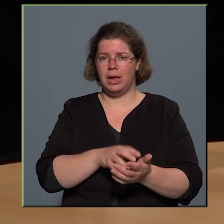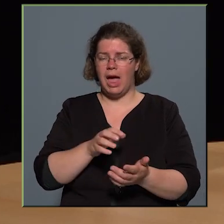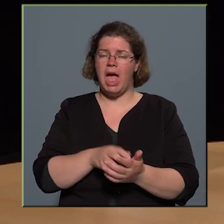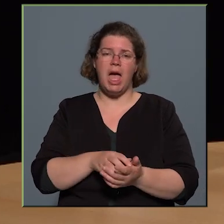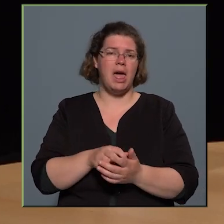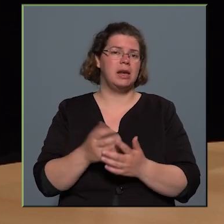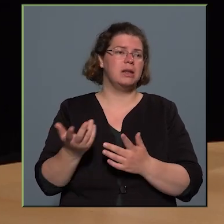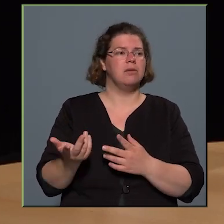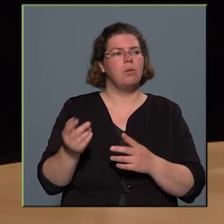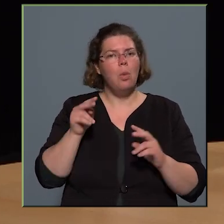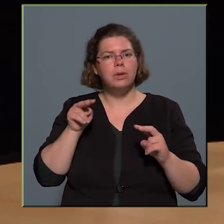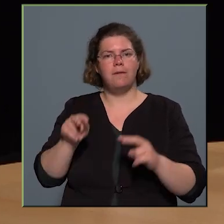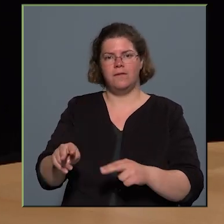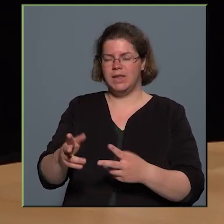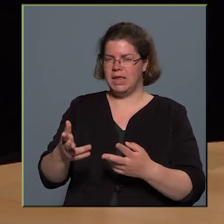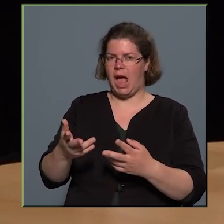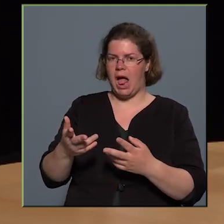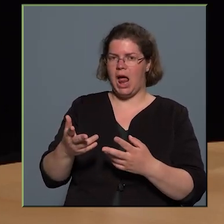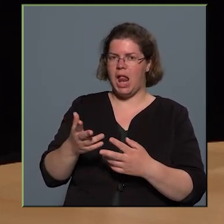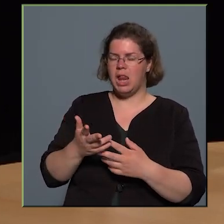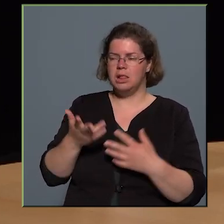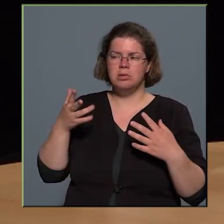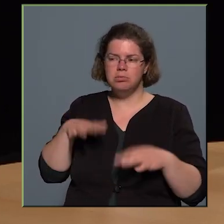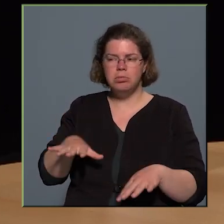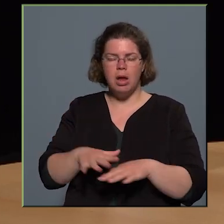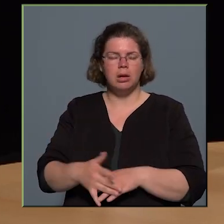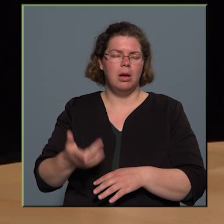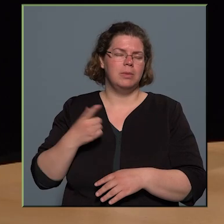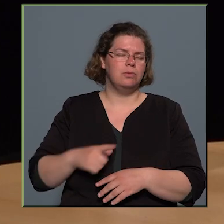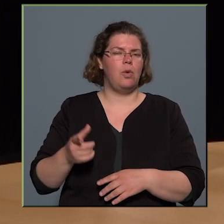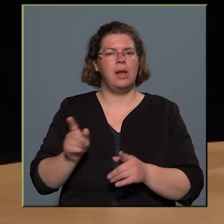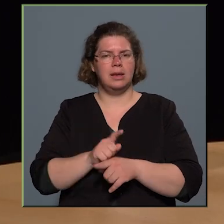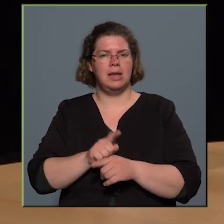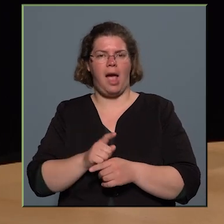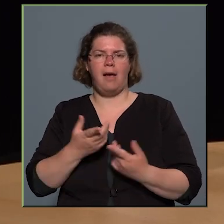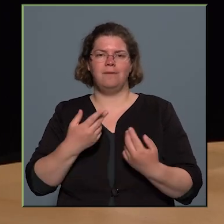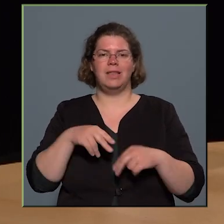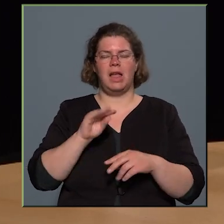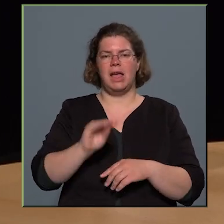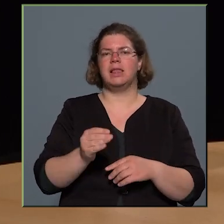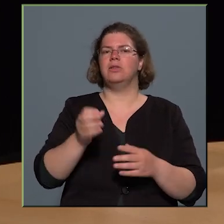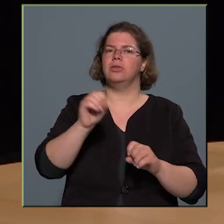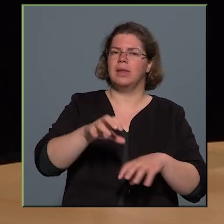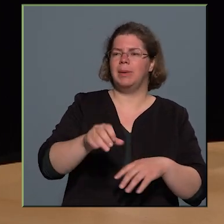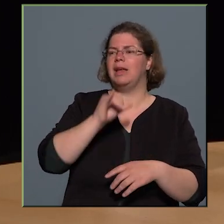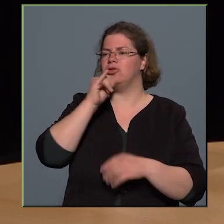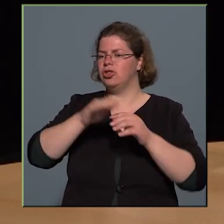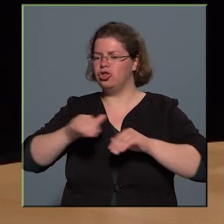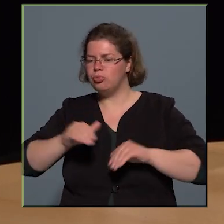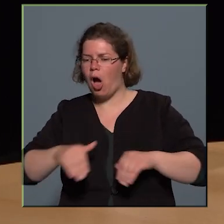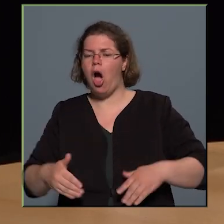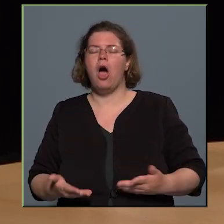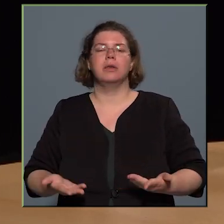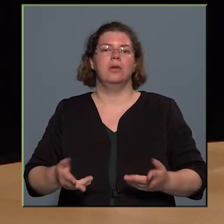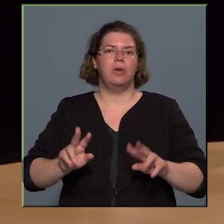odafigyel a parkra. Tehát amik voltak ilyen visszajelzések, hogy szemetes, meg nincs elég pad, meg rosszak, ezeket